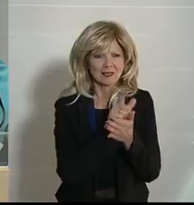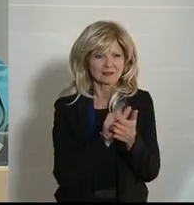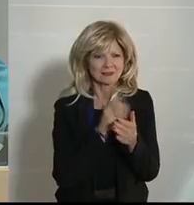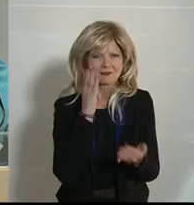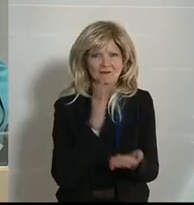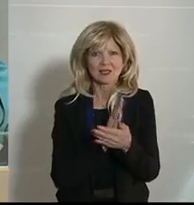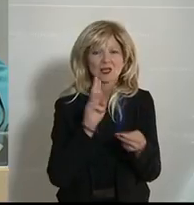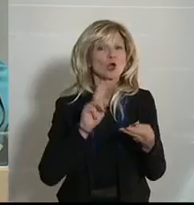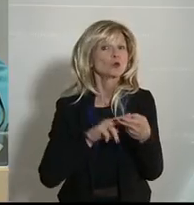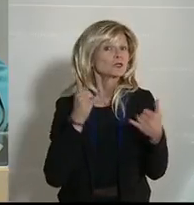jetzt auch niemand mehr zu Wort gemeldet.